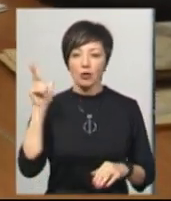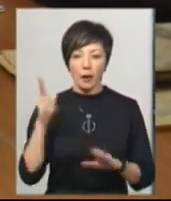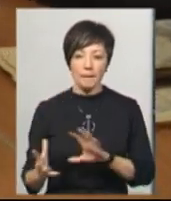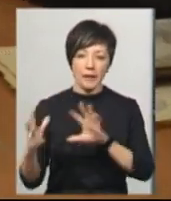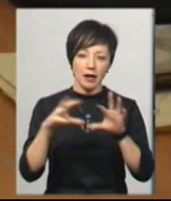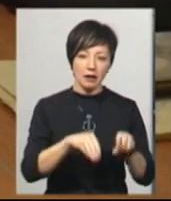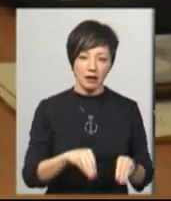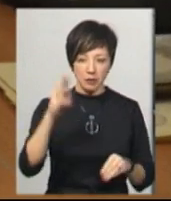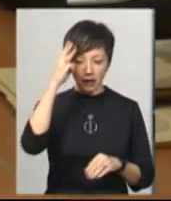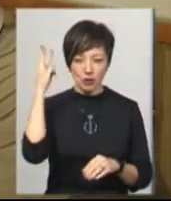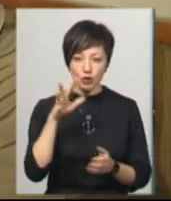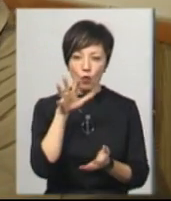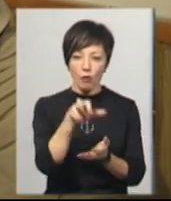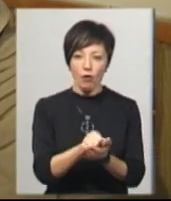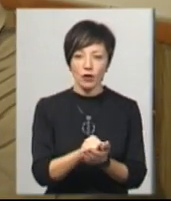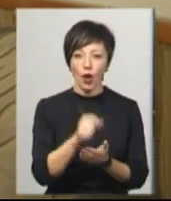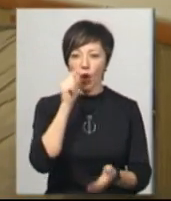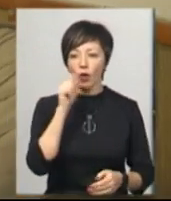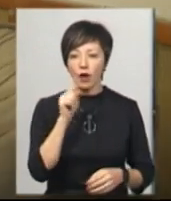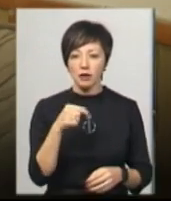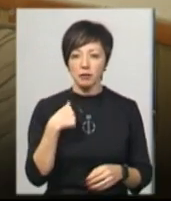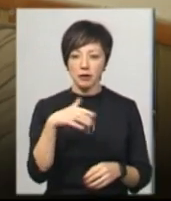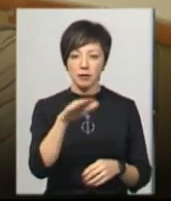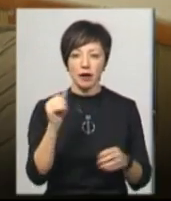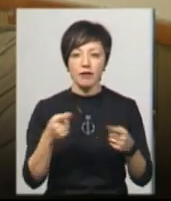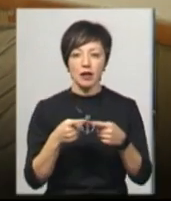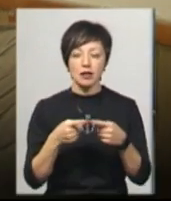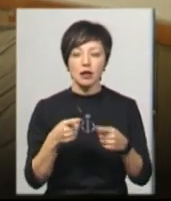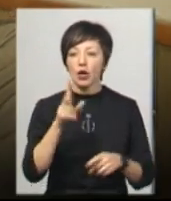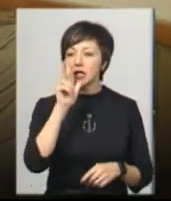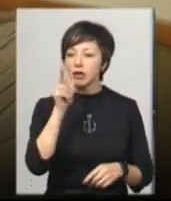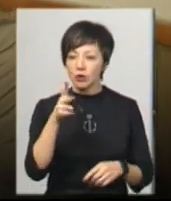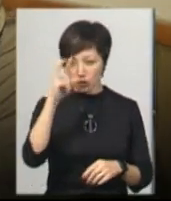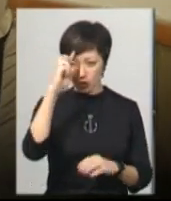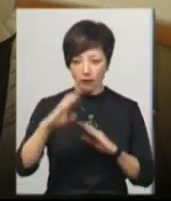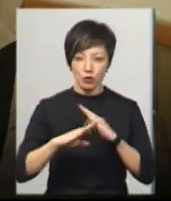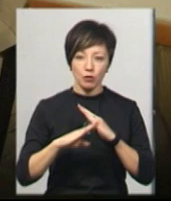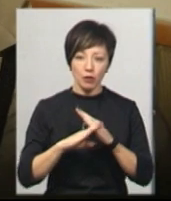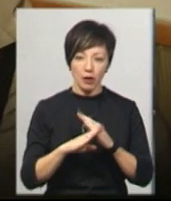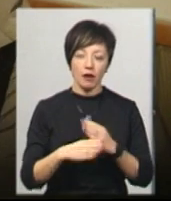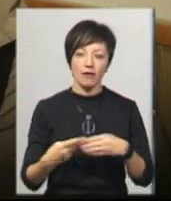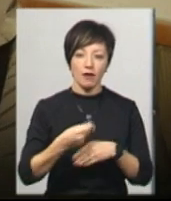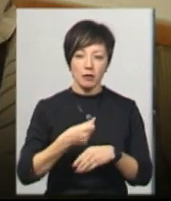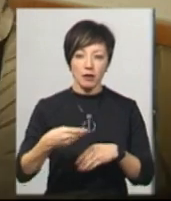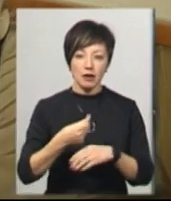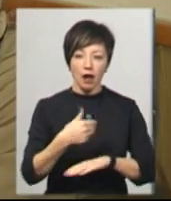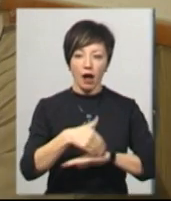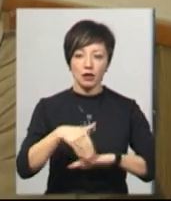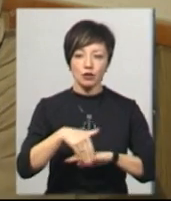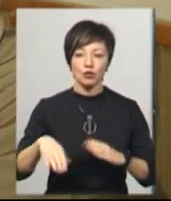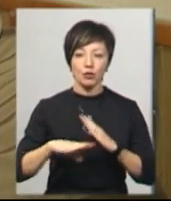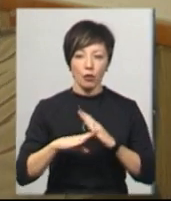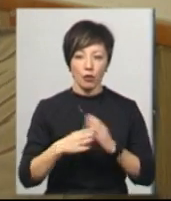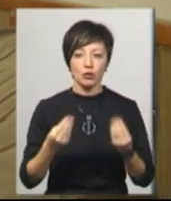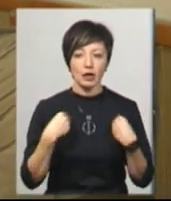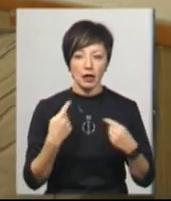Хмельницьку з окупованого Луганська. Ми наймаємо квартиру вже три роки. Держава нам допомагає, дає виплати, адресну допомогу